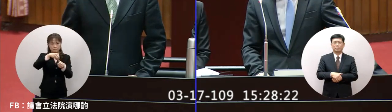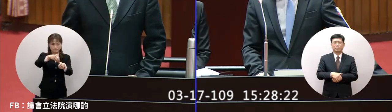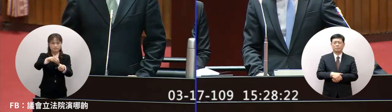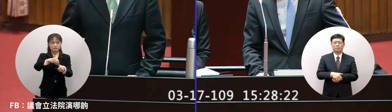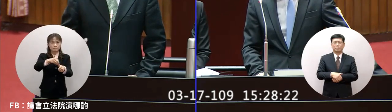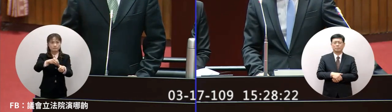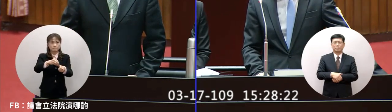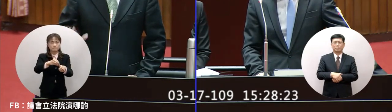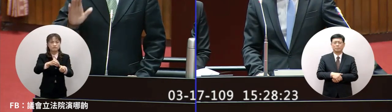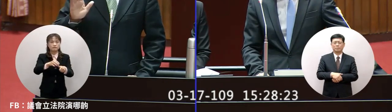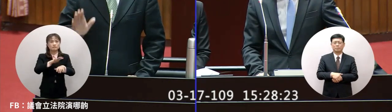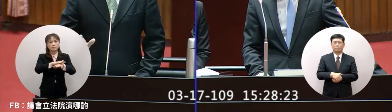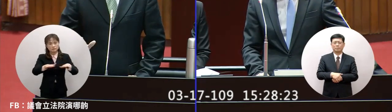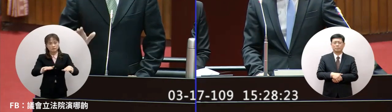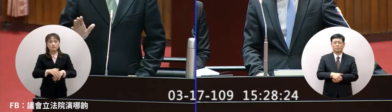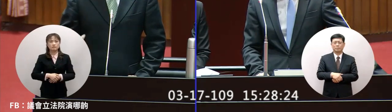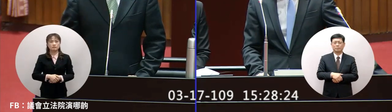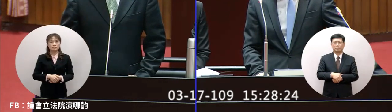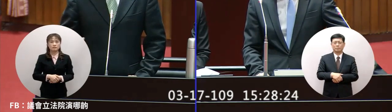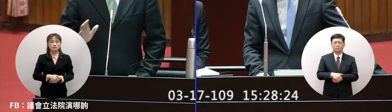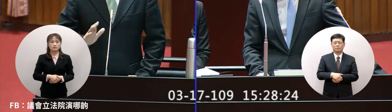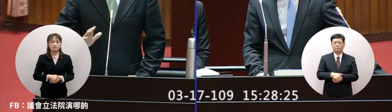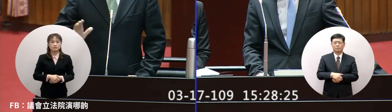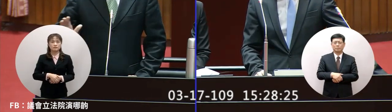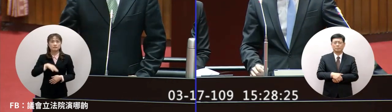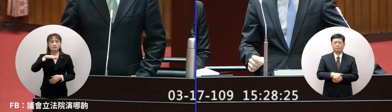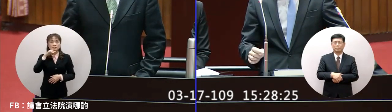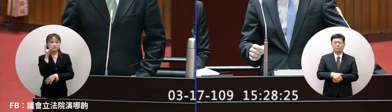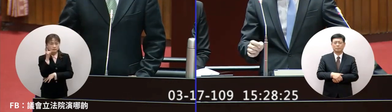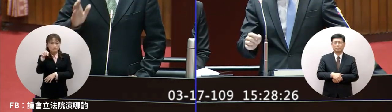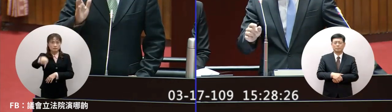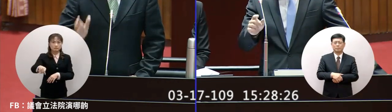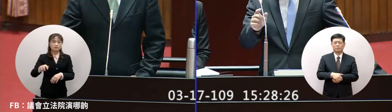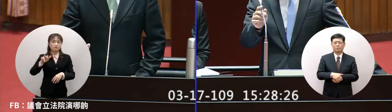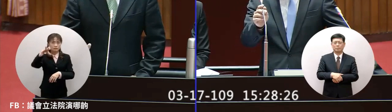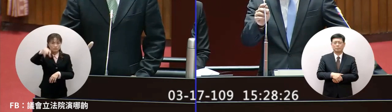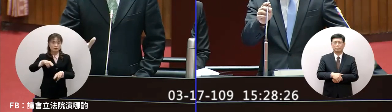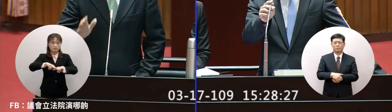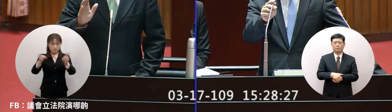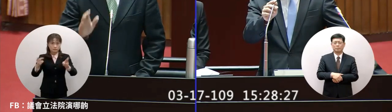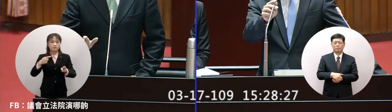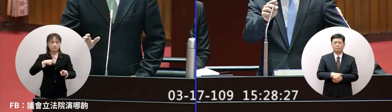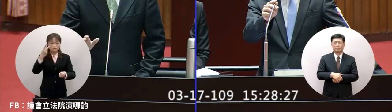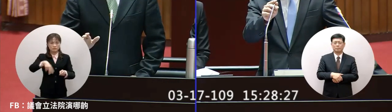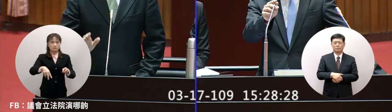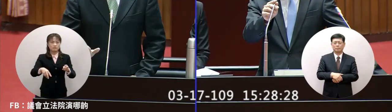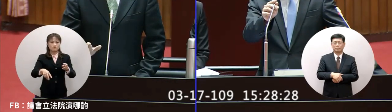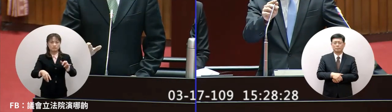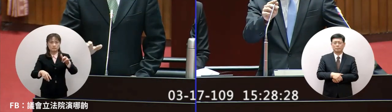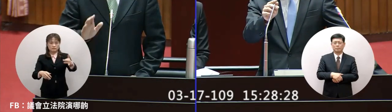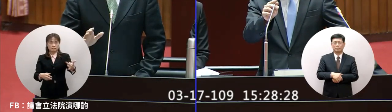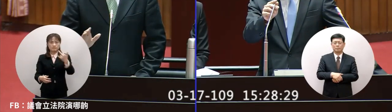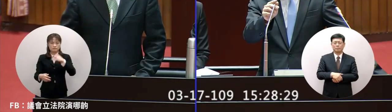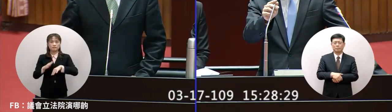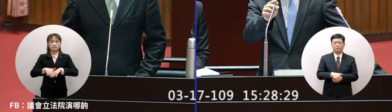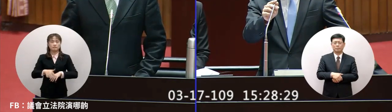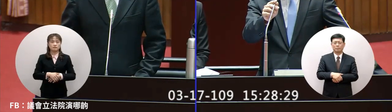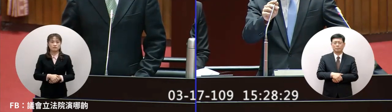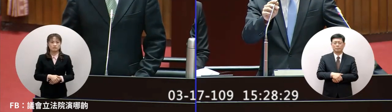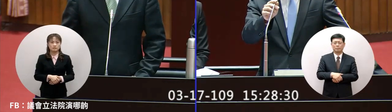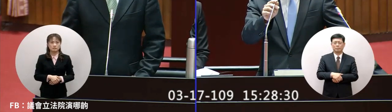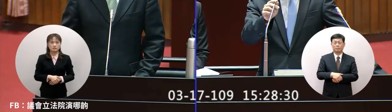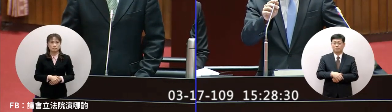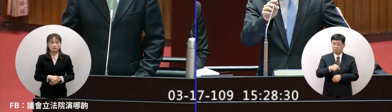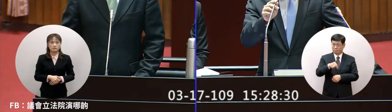他們在旅館裡面不用擔心那等到機場重新開放我們就安排他們離境即使現在有包機機場封閉的狀況之下也沒有辦法